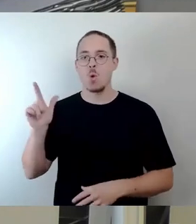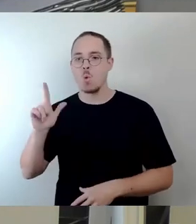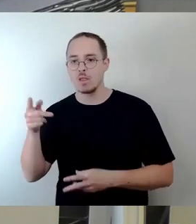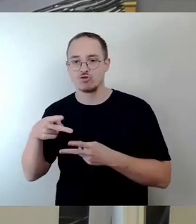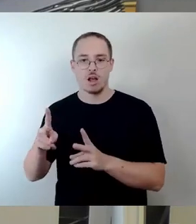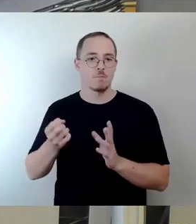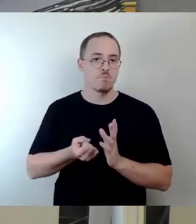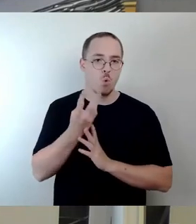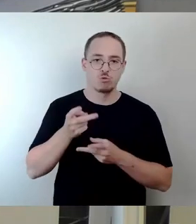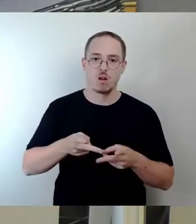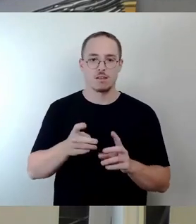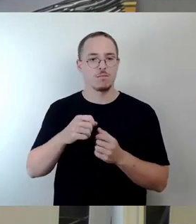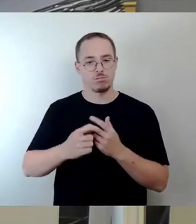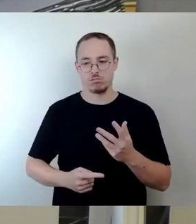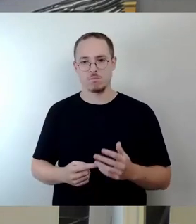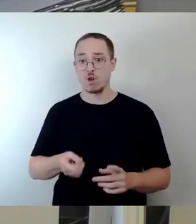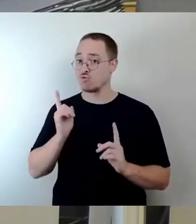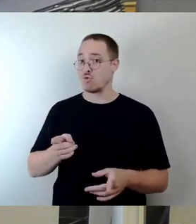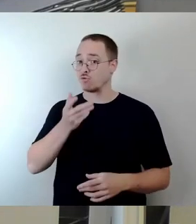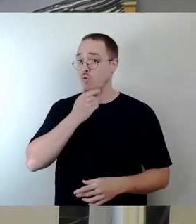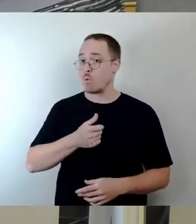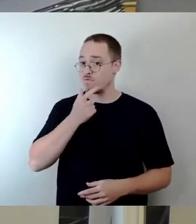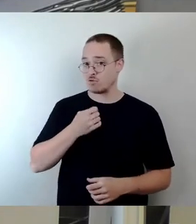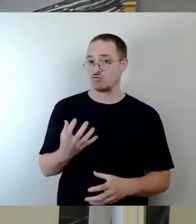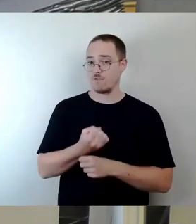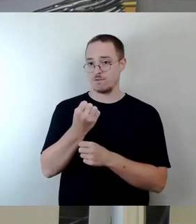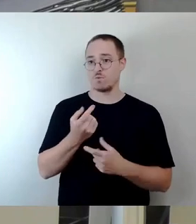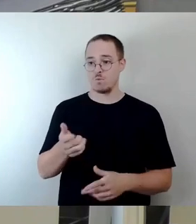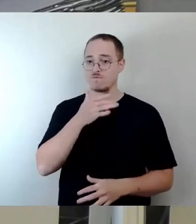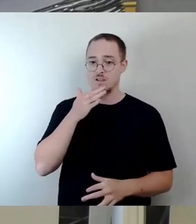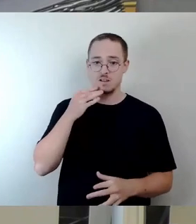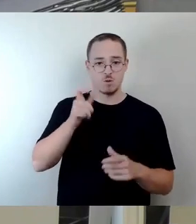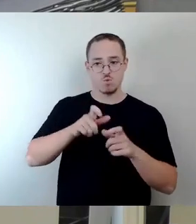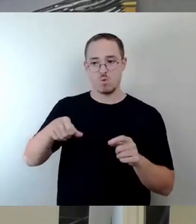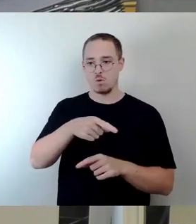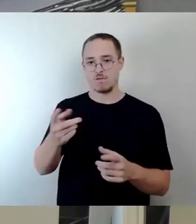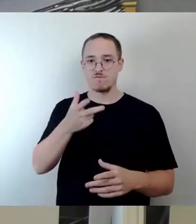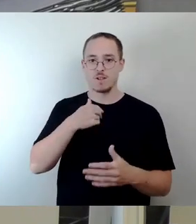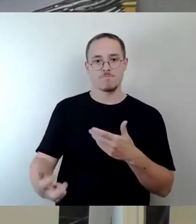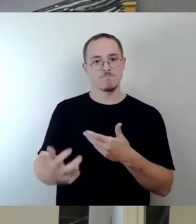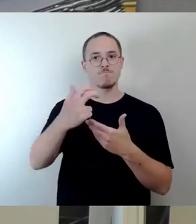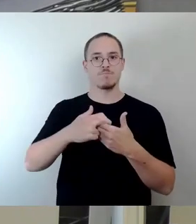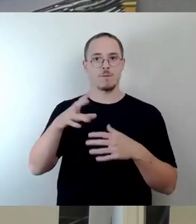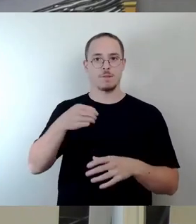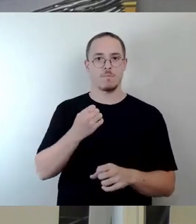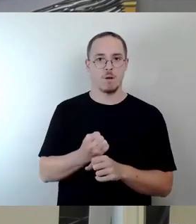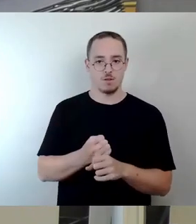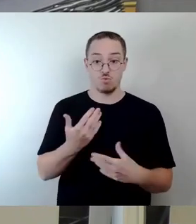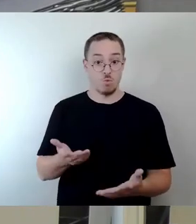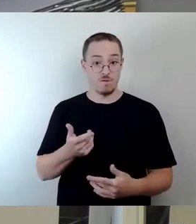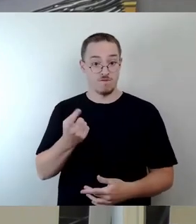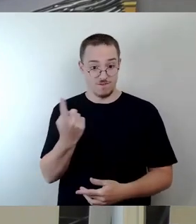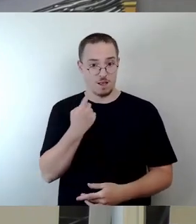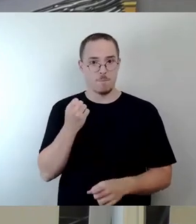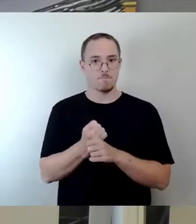schön werden. Da gibt es eine umfangreiche Beteiligung. Auch das ist ein Punkt, der mir ganz wichtig ist. Wir machen Beteiligung. Etwas, was in der Vergangenheit nie passiert